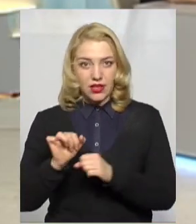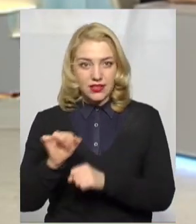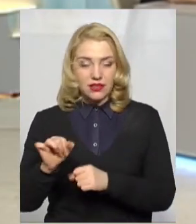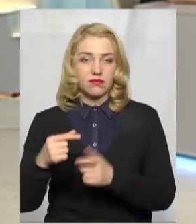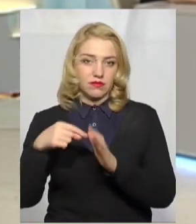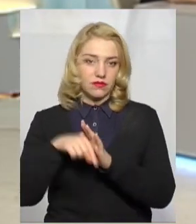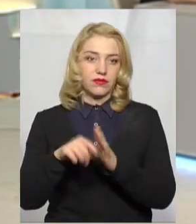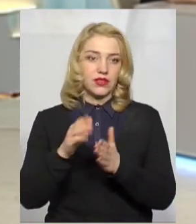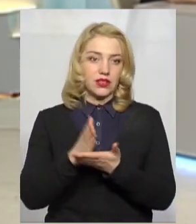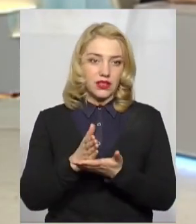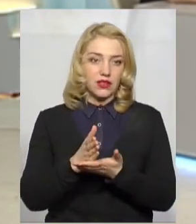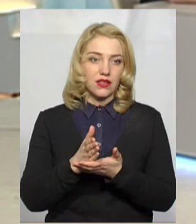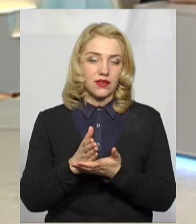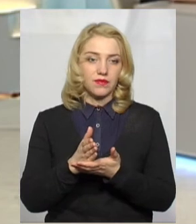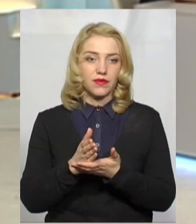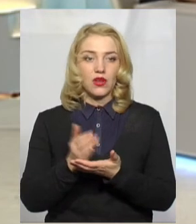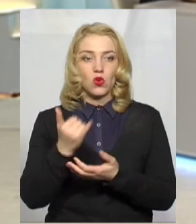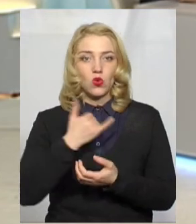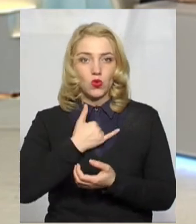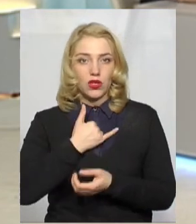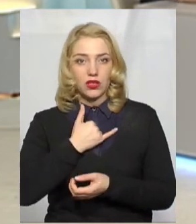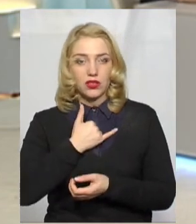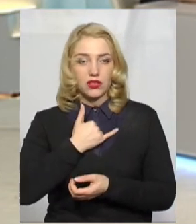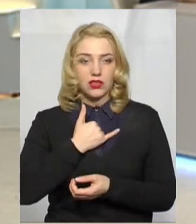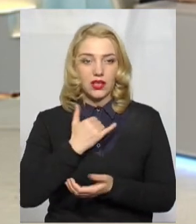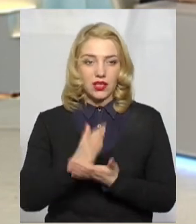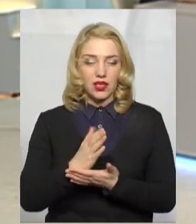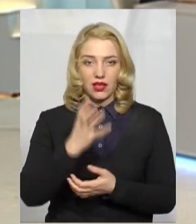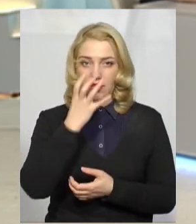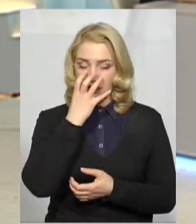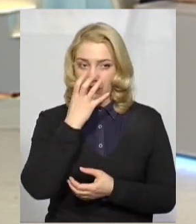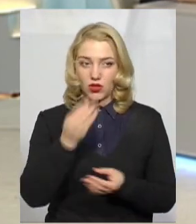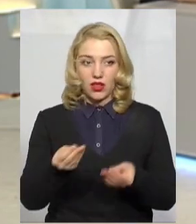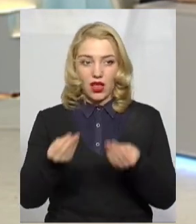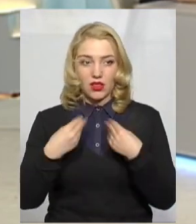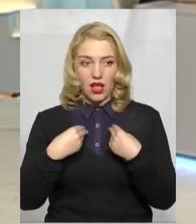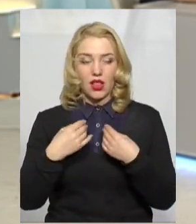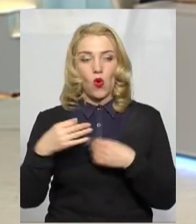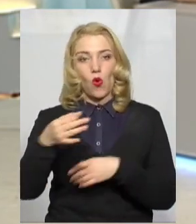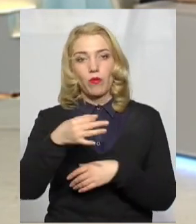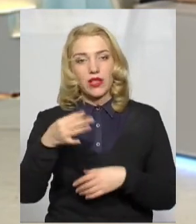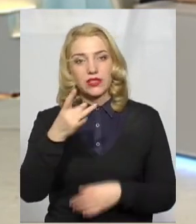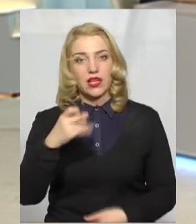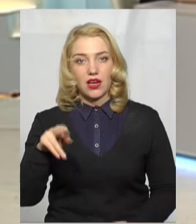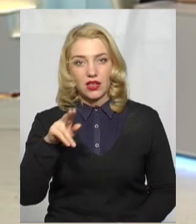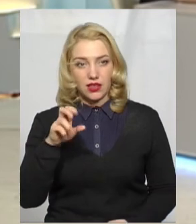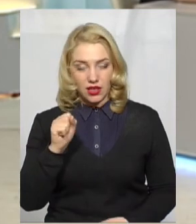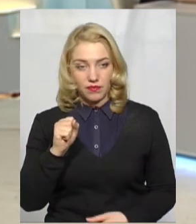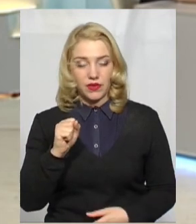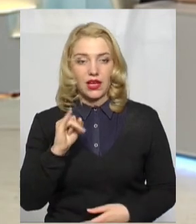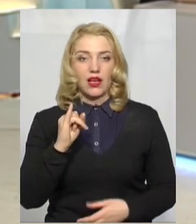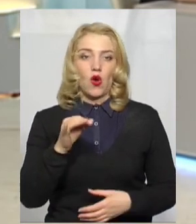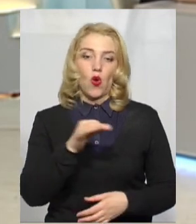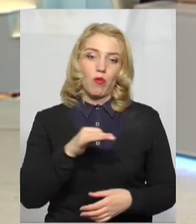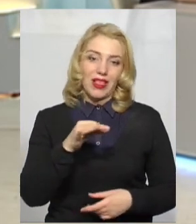в цілому у нас і респіратори надала частково, і обласна рада, і обласна